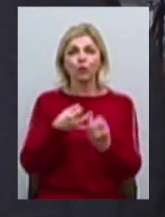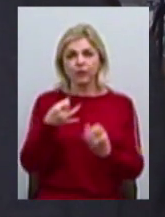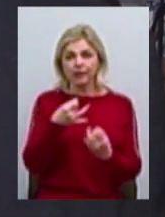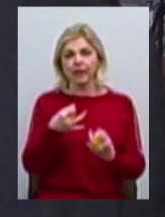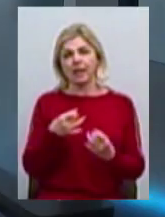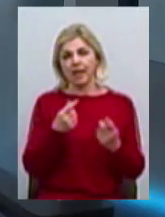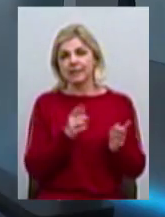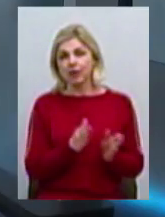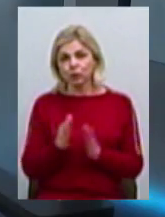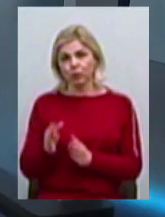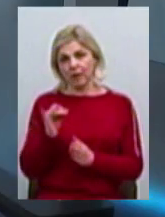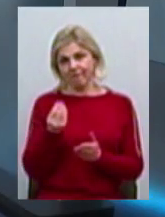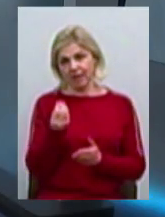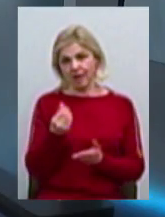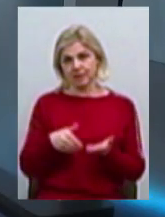підтримка.